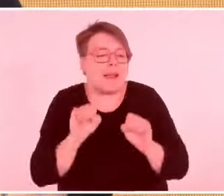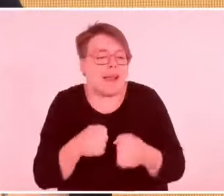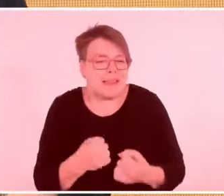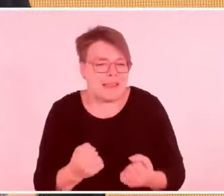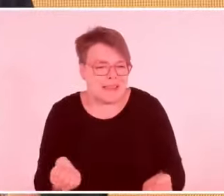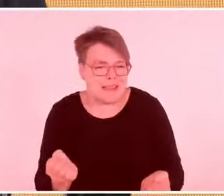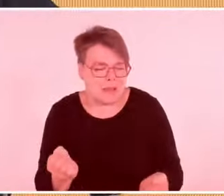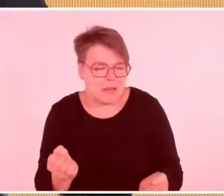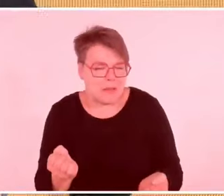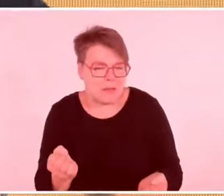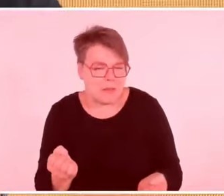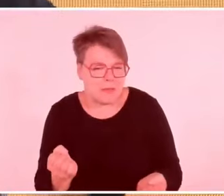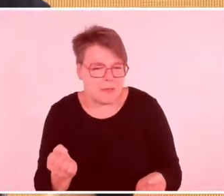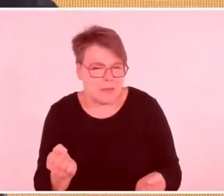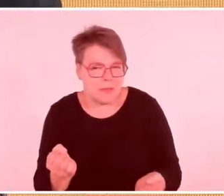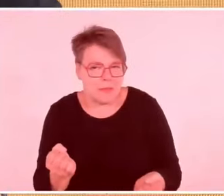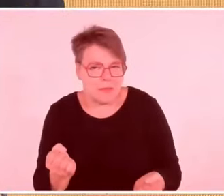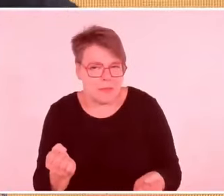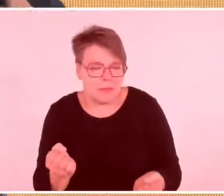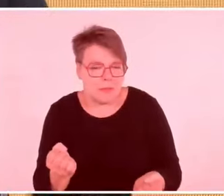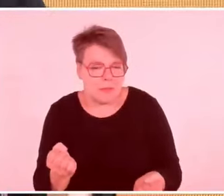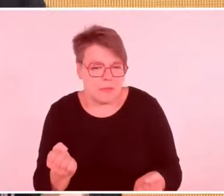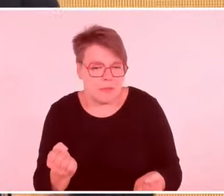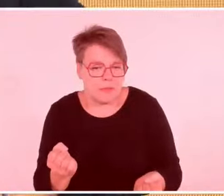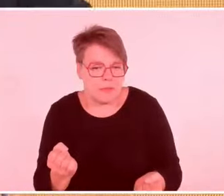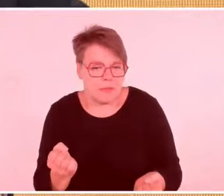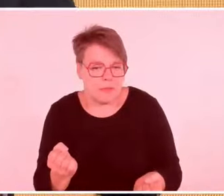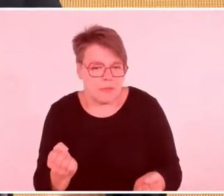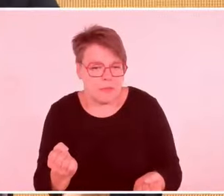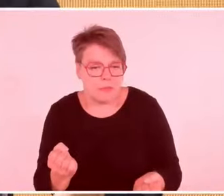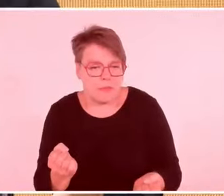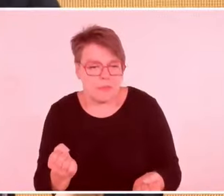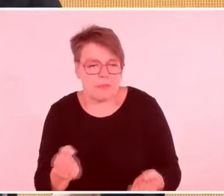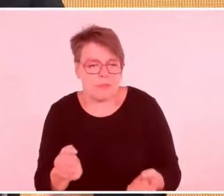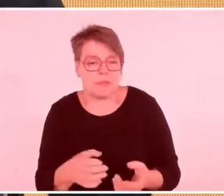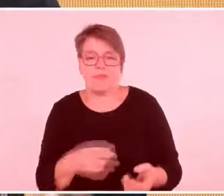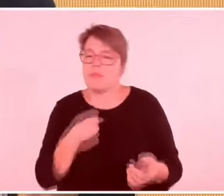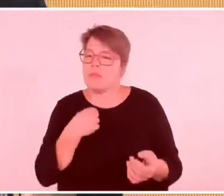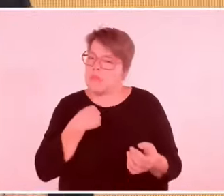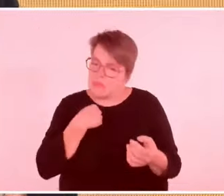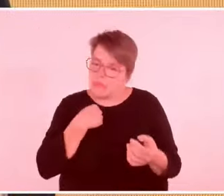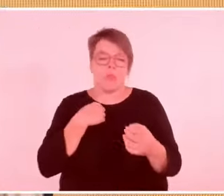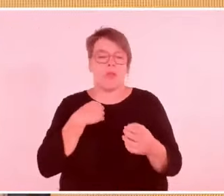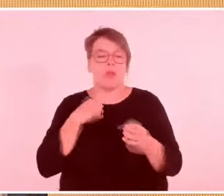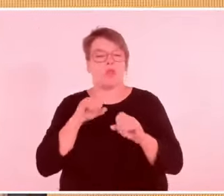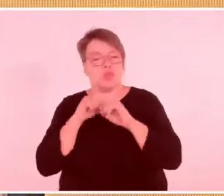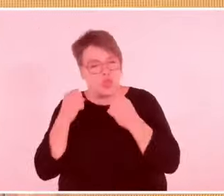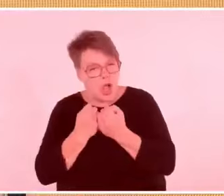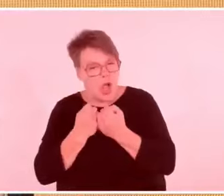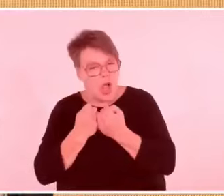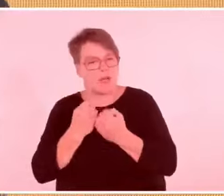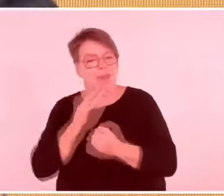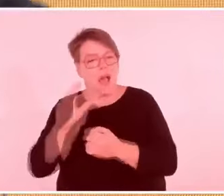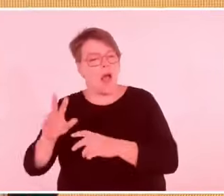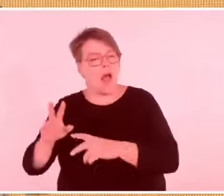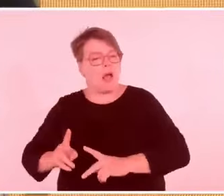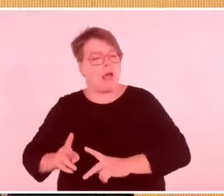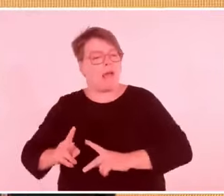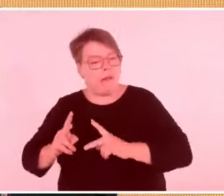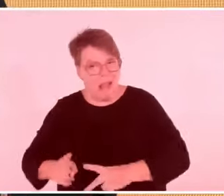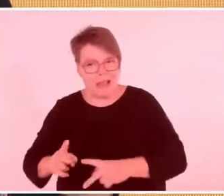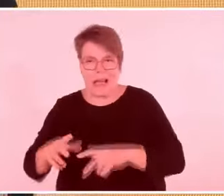Existenz, selbstverständlich. Ich bin auch kritisch gegenüber der palästinienischen Behörde.